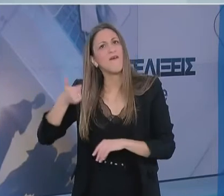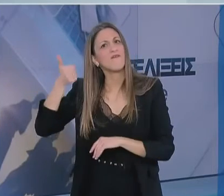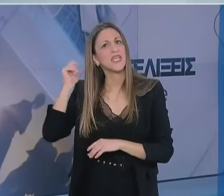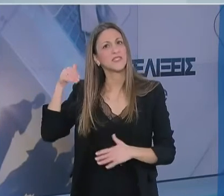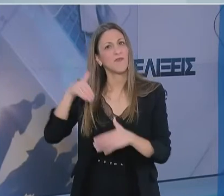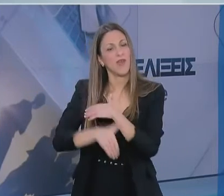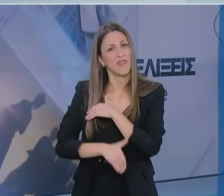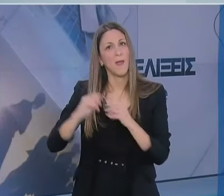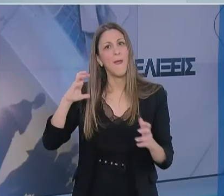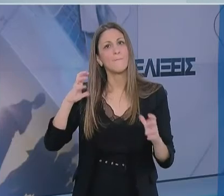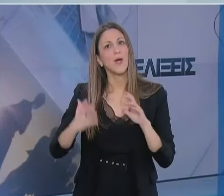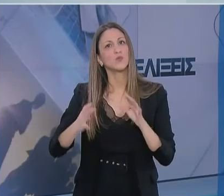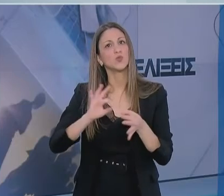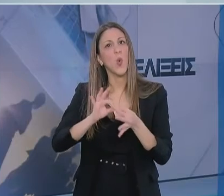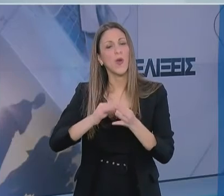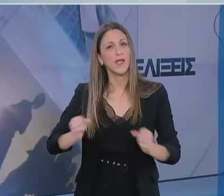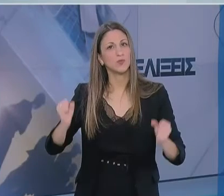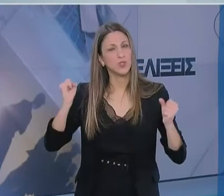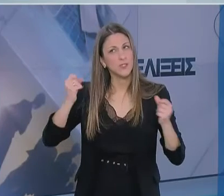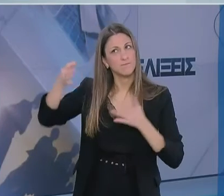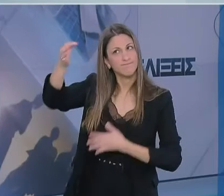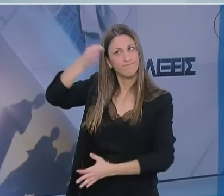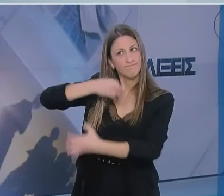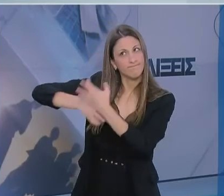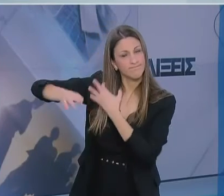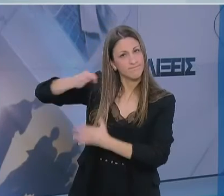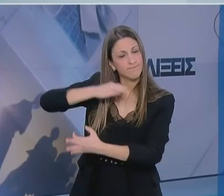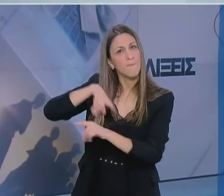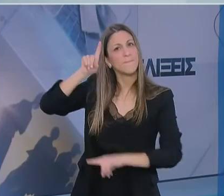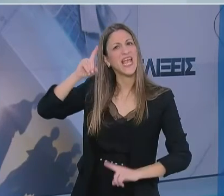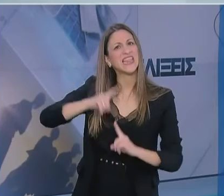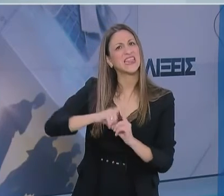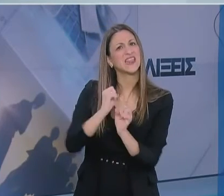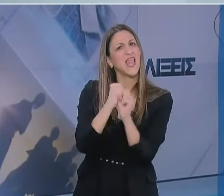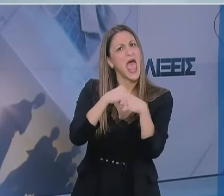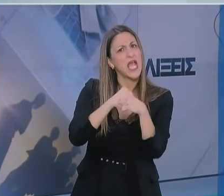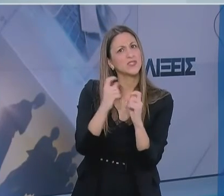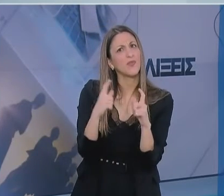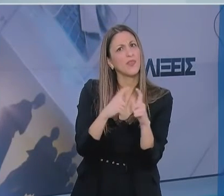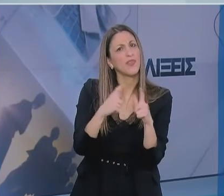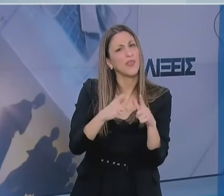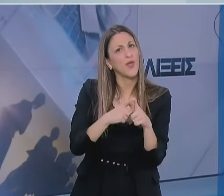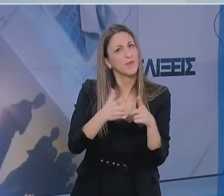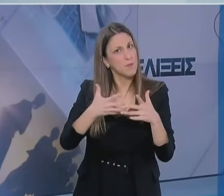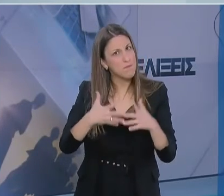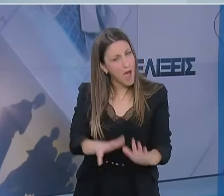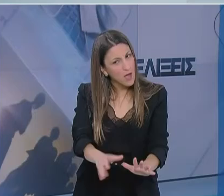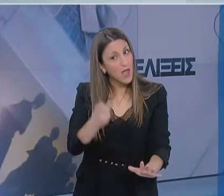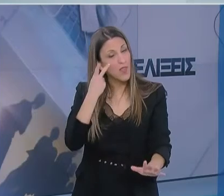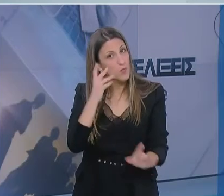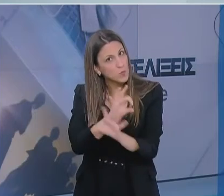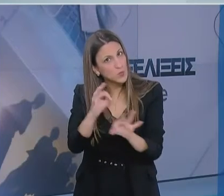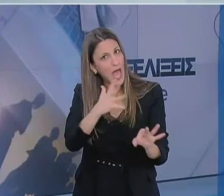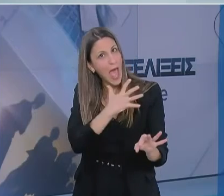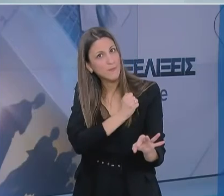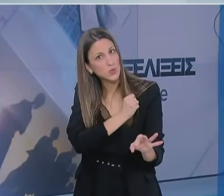ο Παγκόσμος Αριθμός Υγείας προχώρησε ένα σημαντικό αριθμό από αυτά τα τεστ σε μια φάση δοκιμών η οποία θα μας δείξει την αξιοπιστία